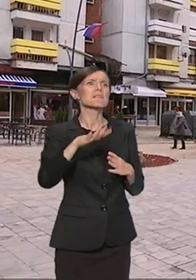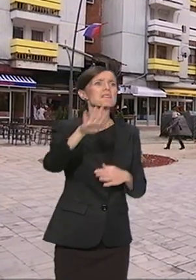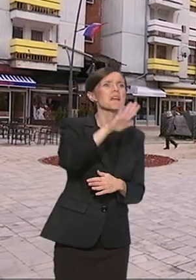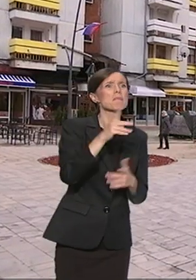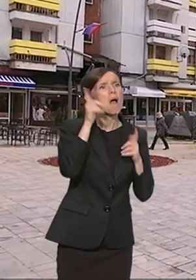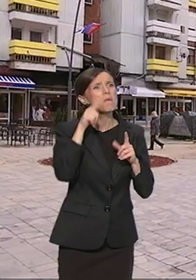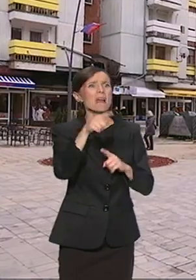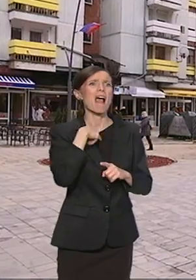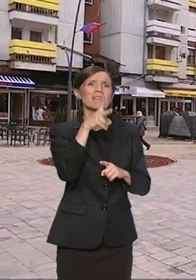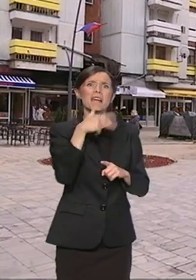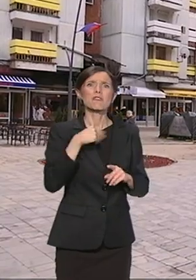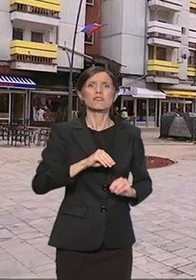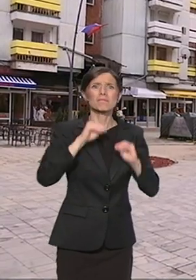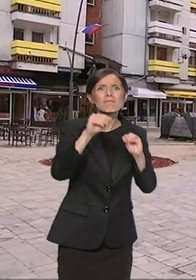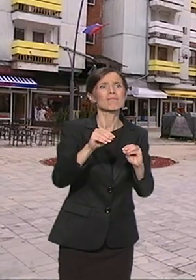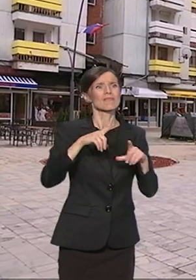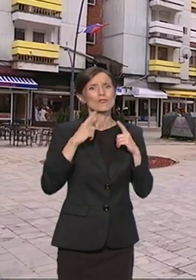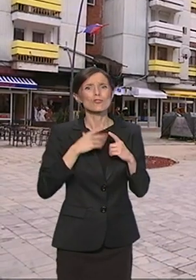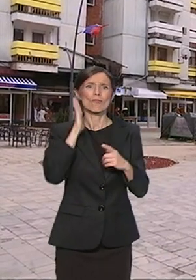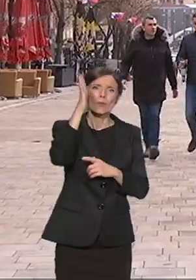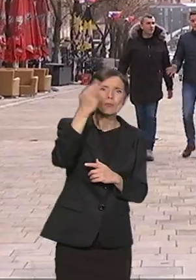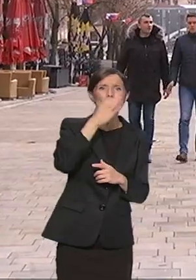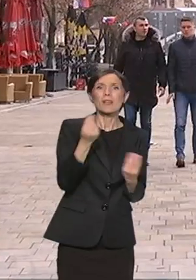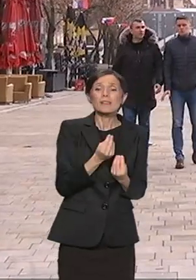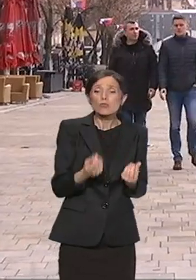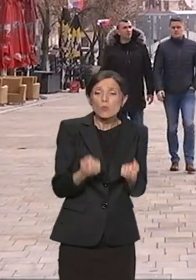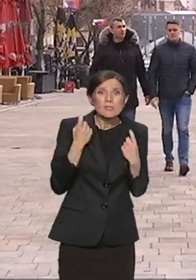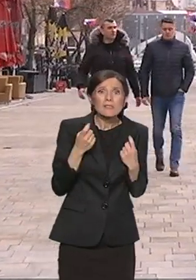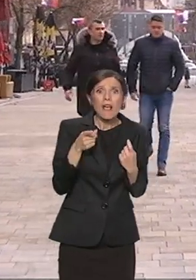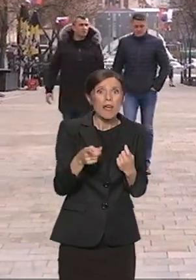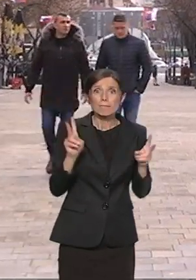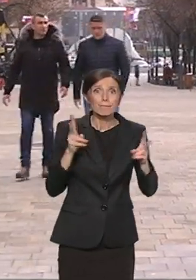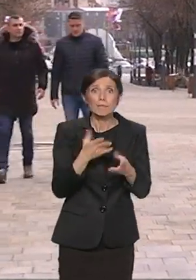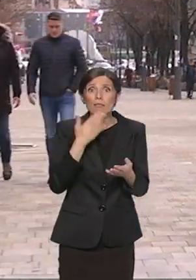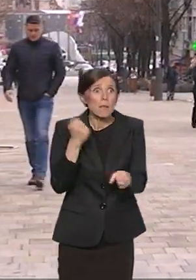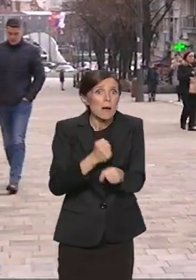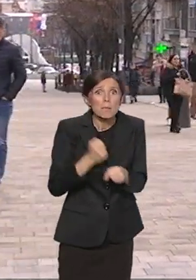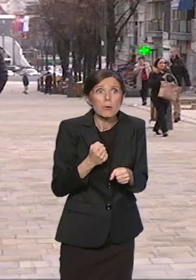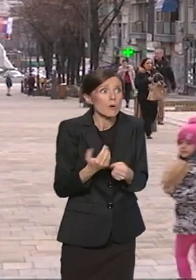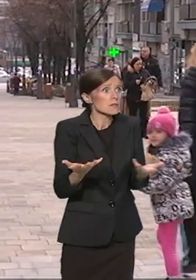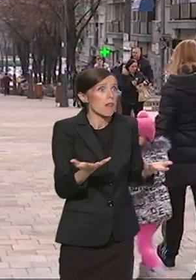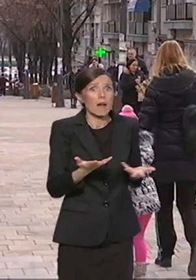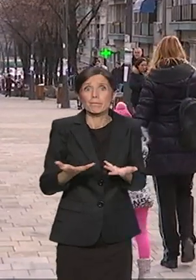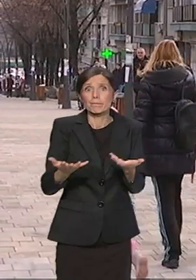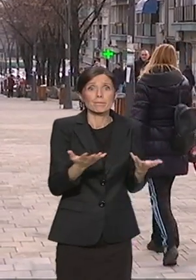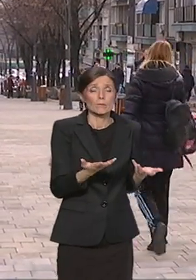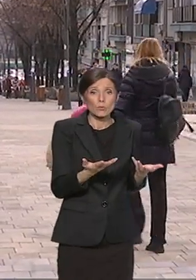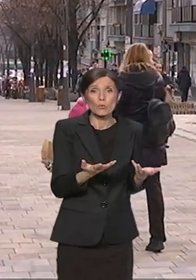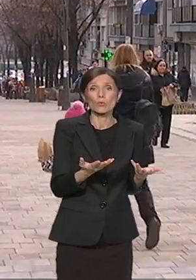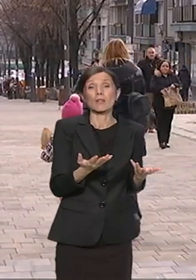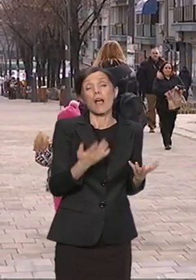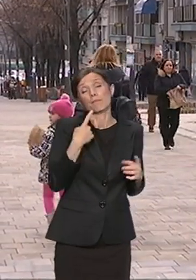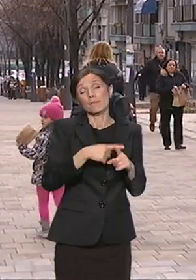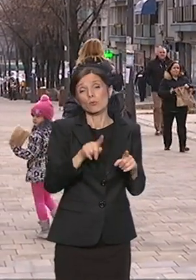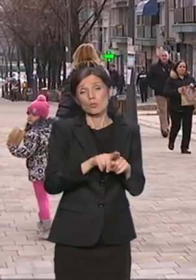svoju perspektivu, kažem nažalost, iz razloga što u sredskim sredinama sve manje i manje posla imaju. Sa druge strane imamo danas kao